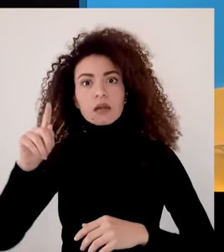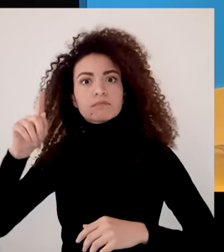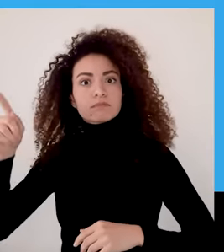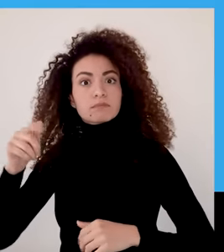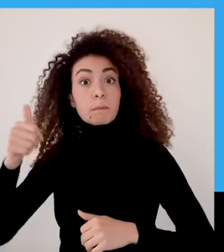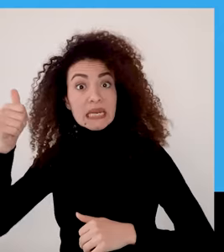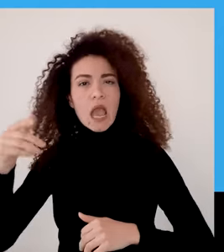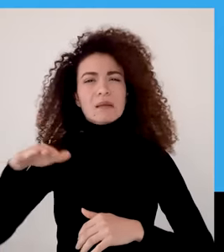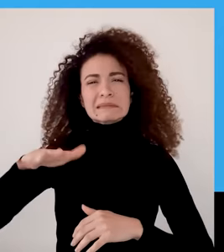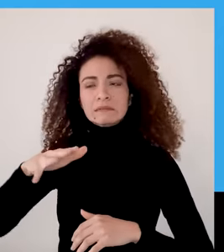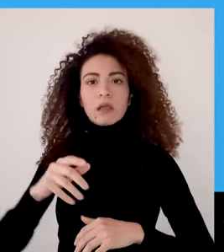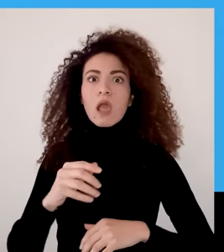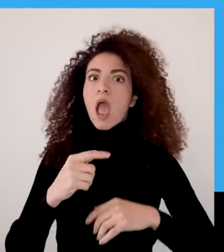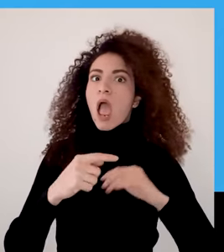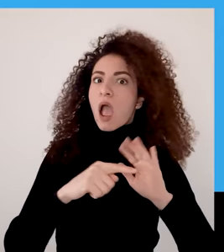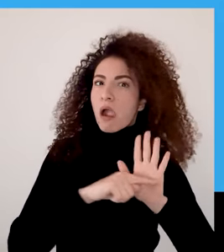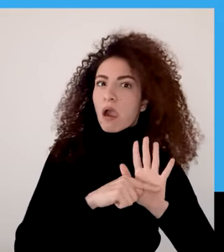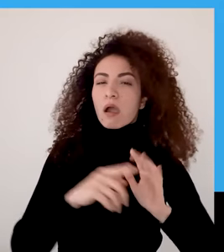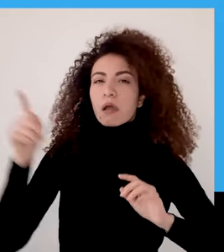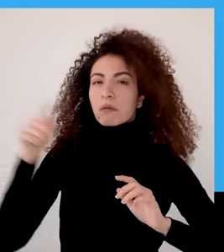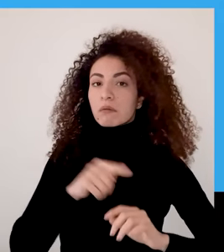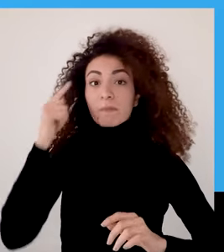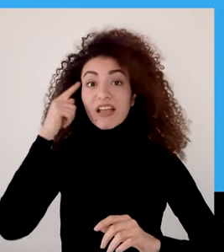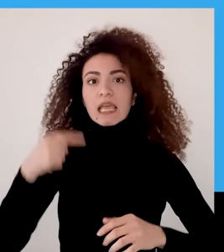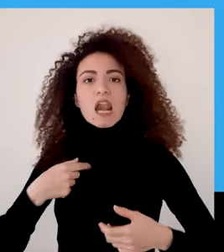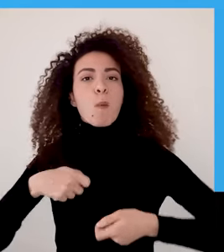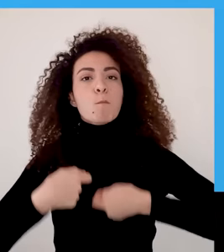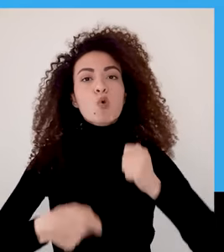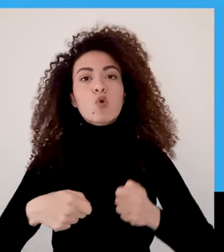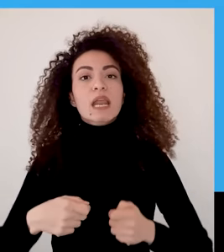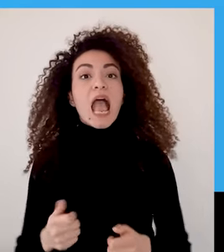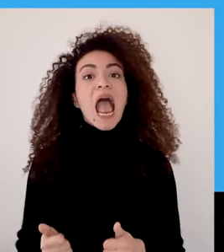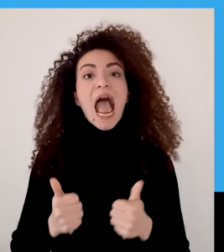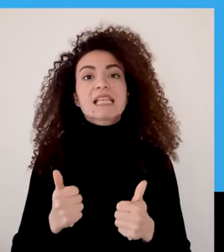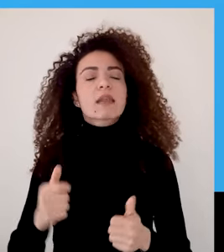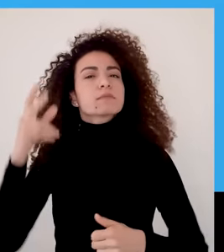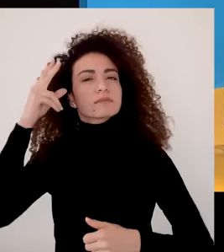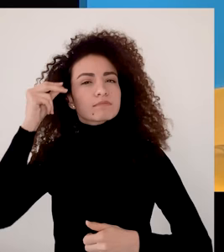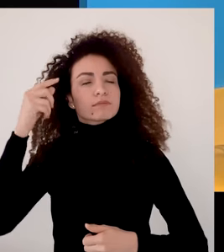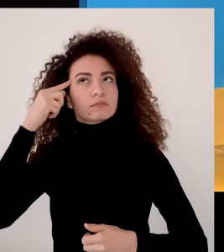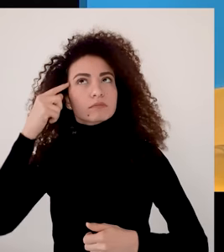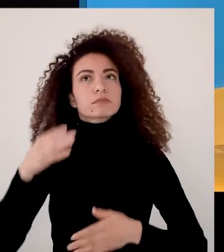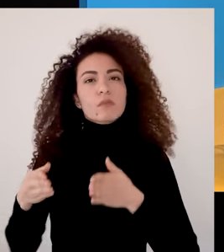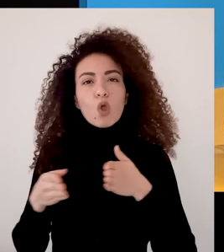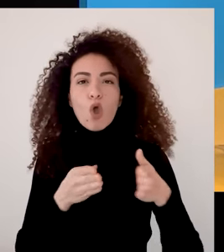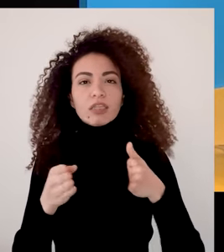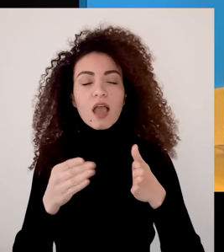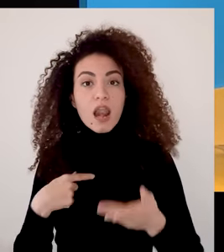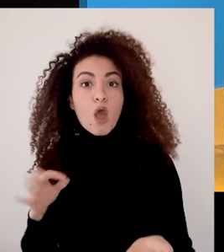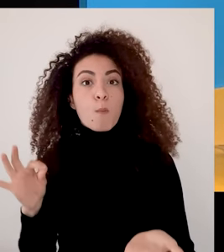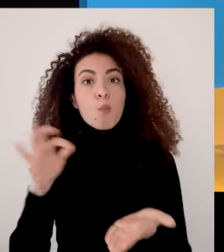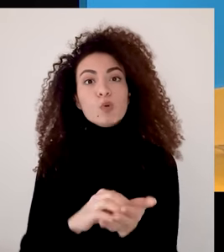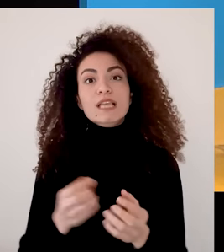التفكير أي جعل عقلنا قادر على التحليل والاستيعاب بشكل أفضل وأصح وهيدا أمر أساسي